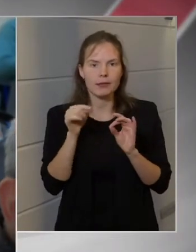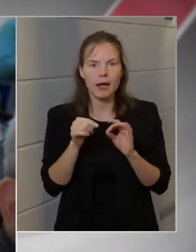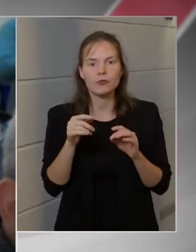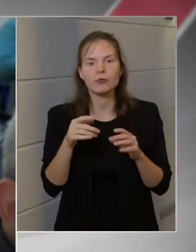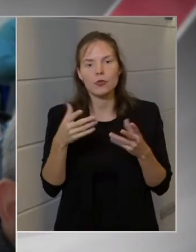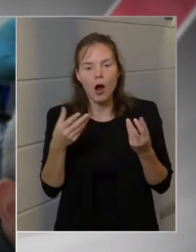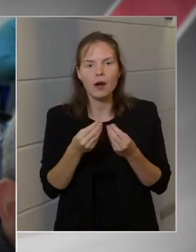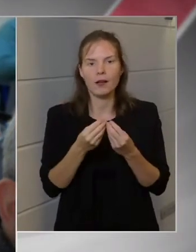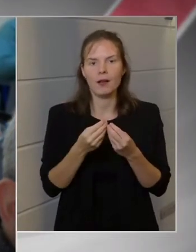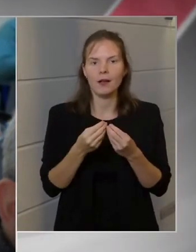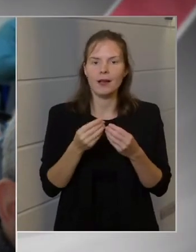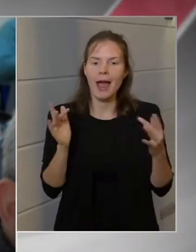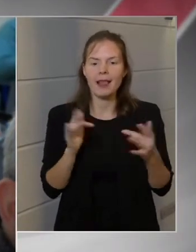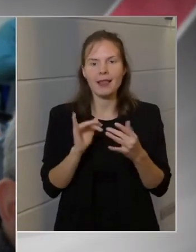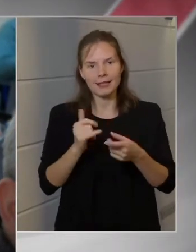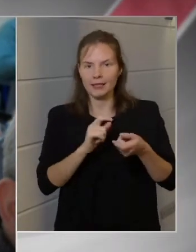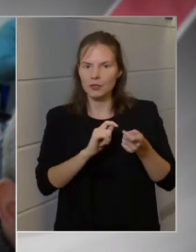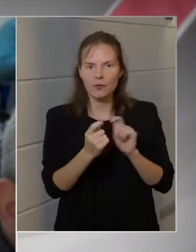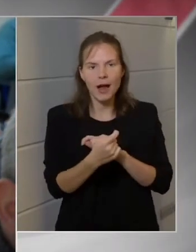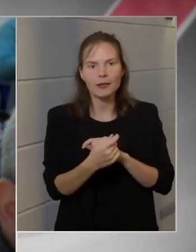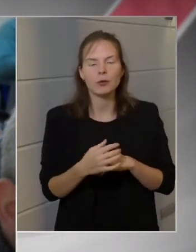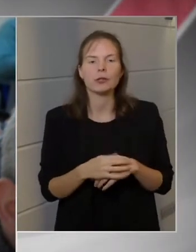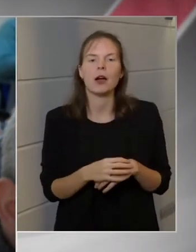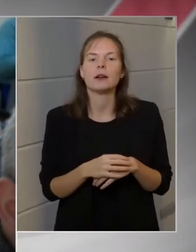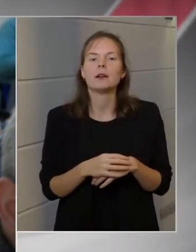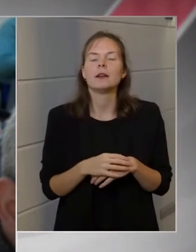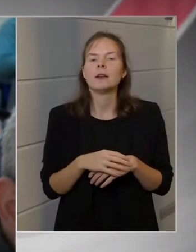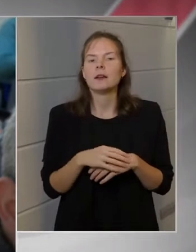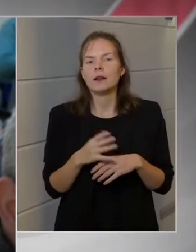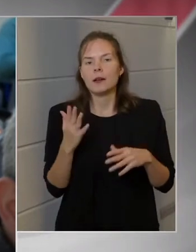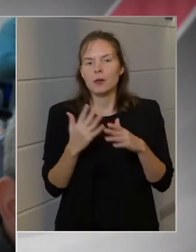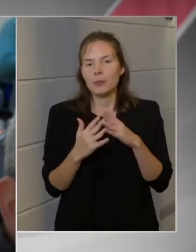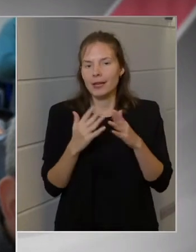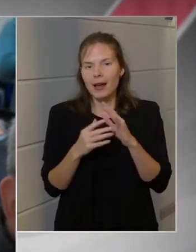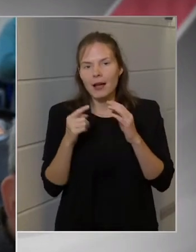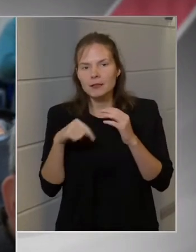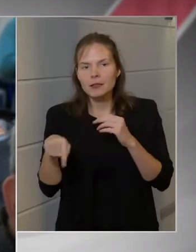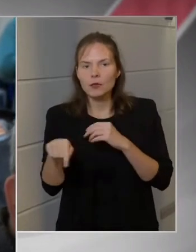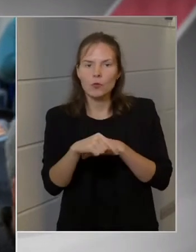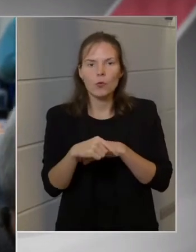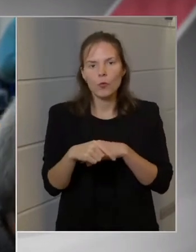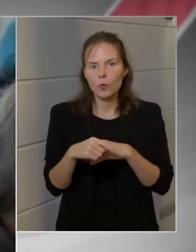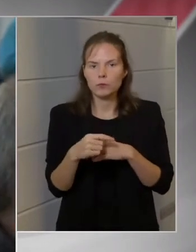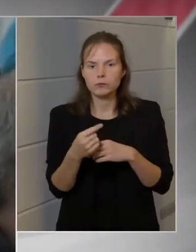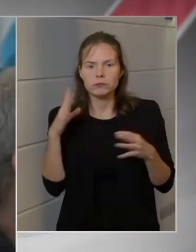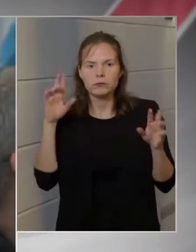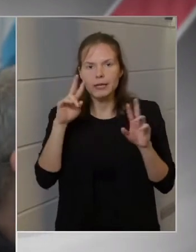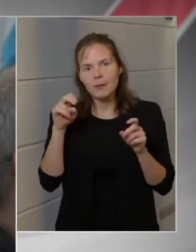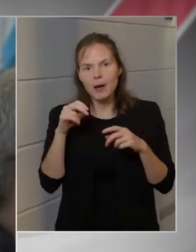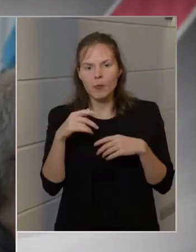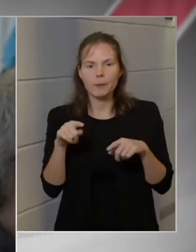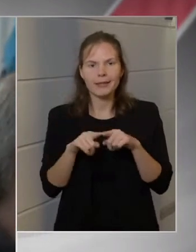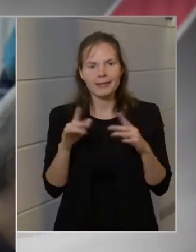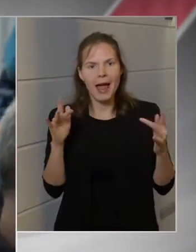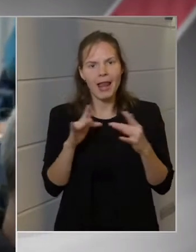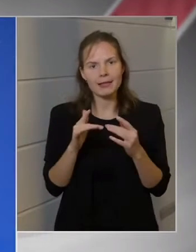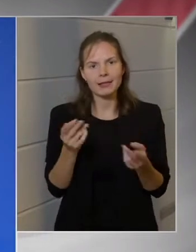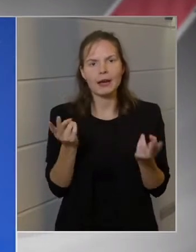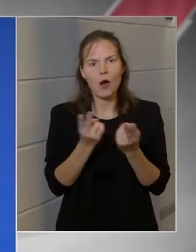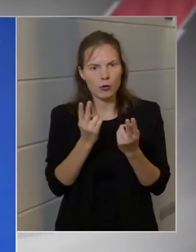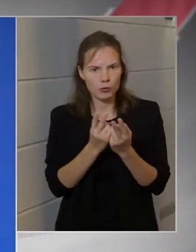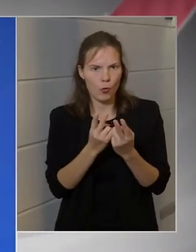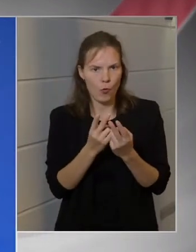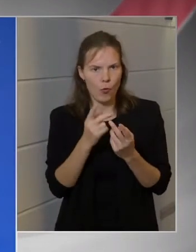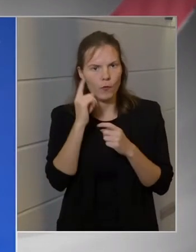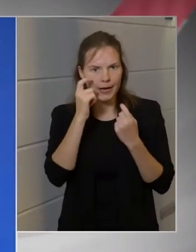váltottak. A migráció kérdésében viszont az ellenzéki pártokkal nagyon is hasonló véleményt fogalmazott meg. Ön szerint Márki Zaj Péter valóban